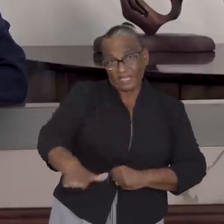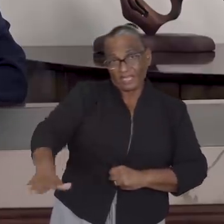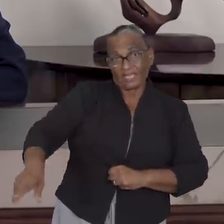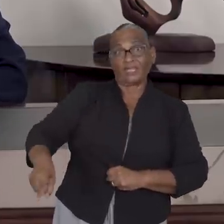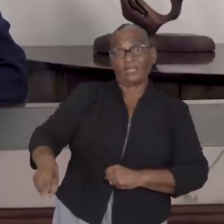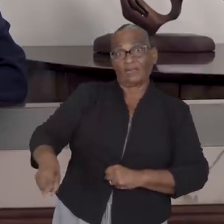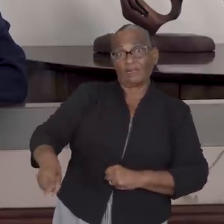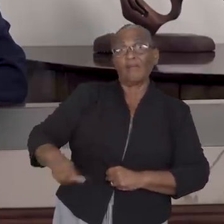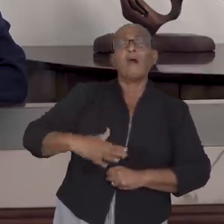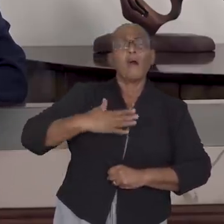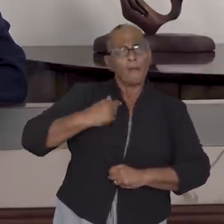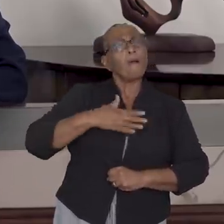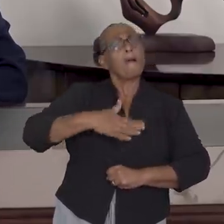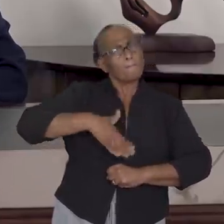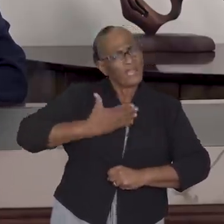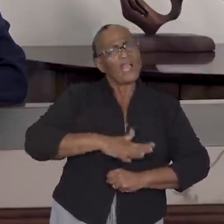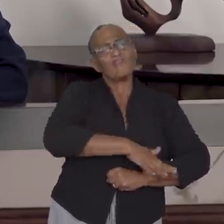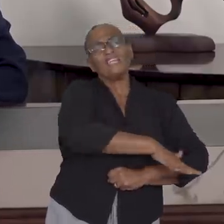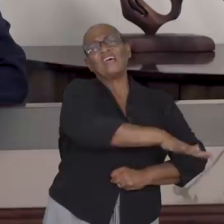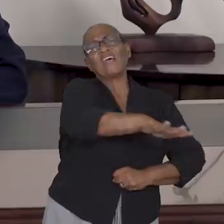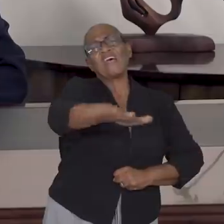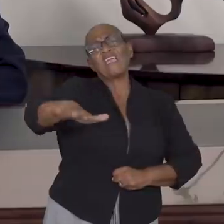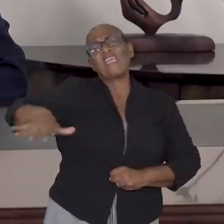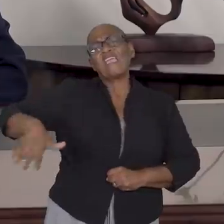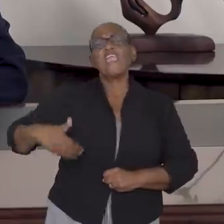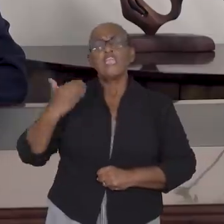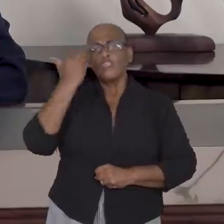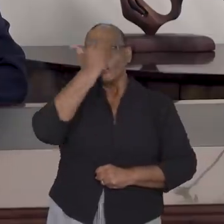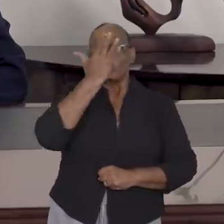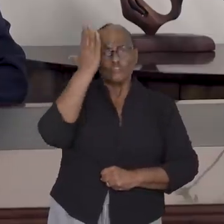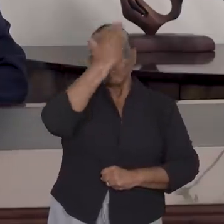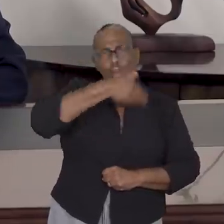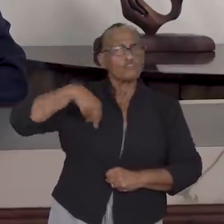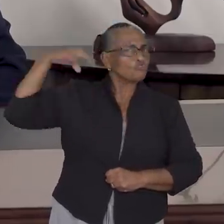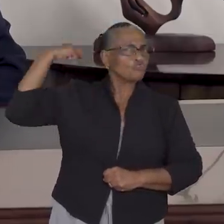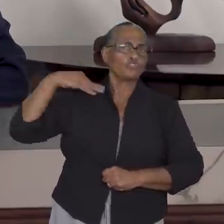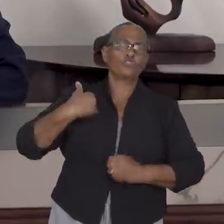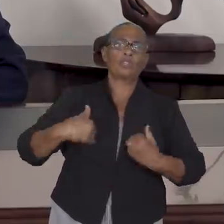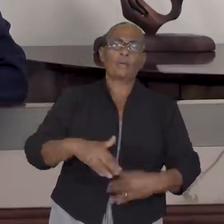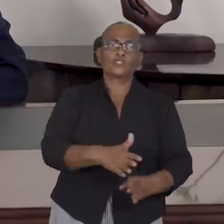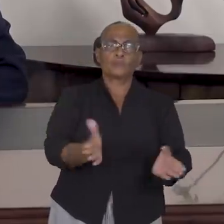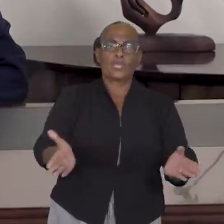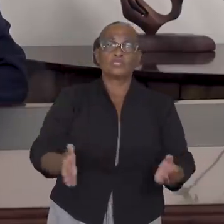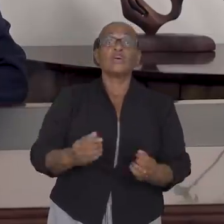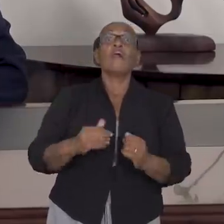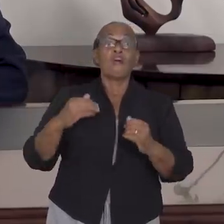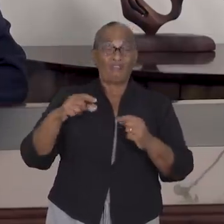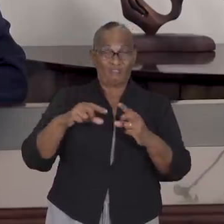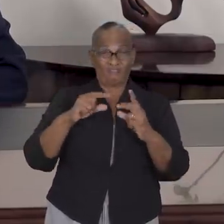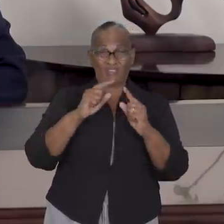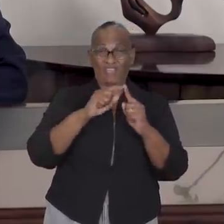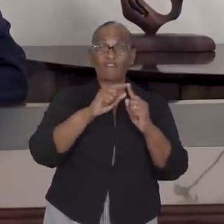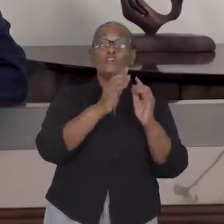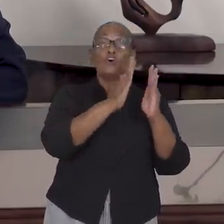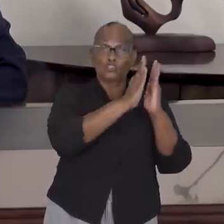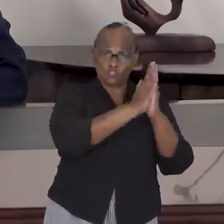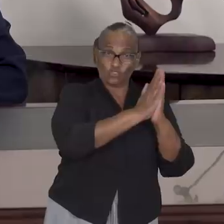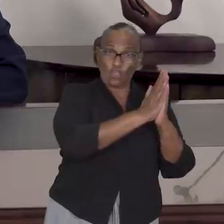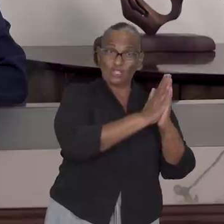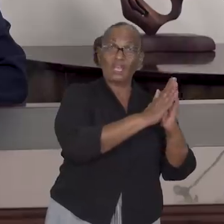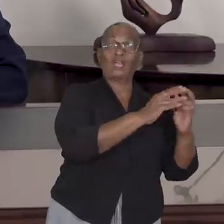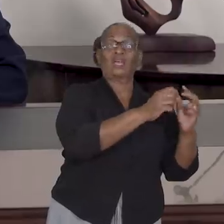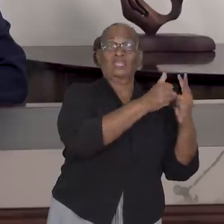en het belang van de gehele natie. Vanaf zondag 26 juli tot en met